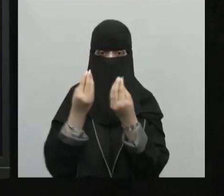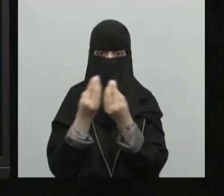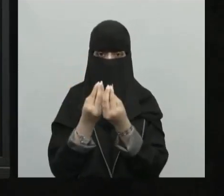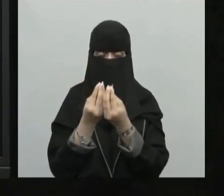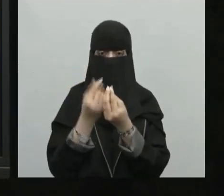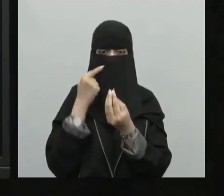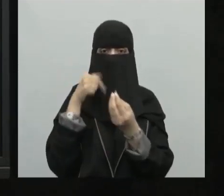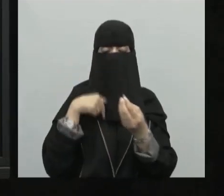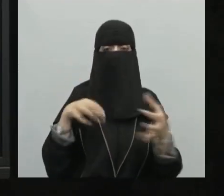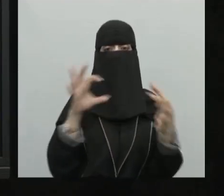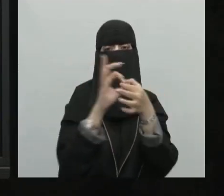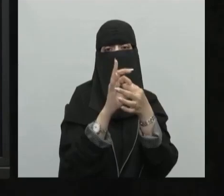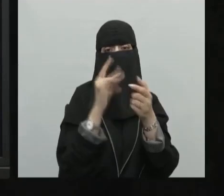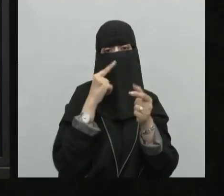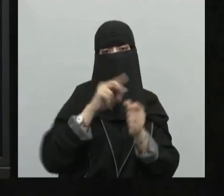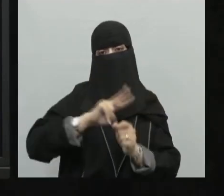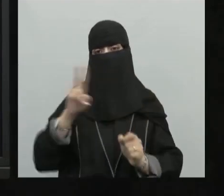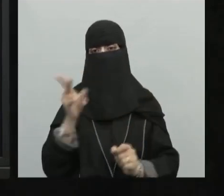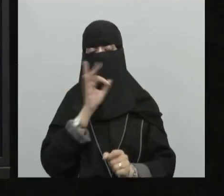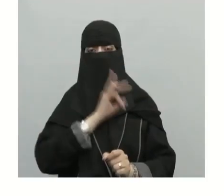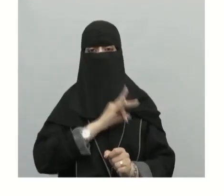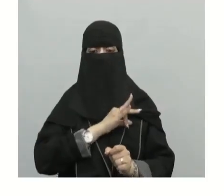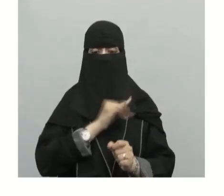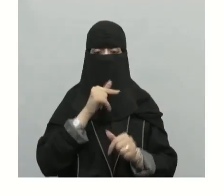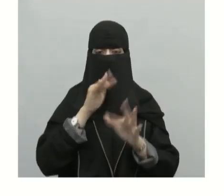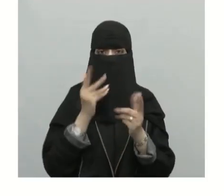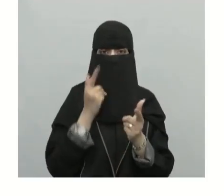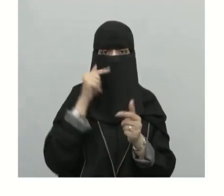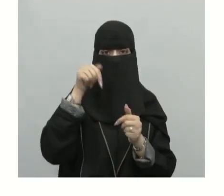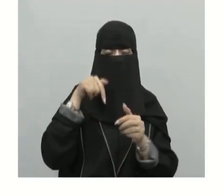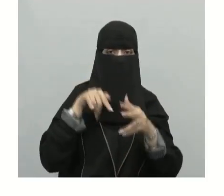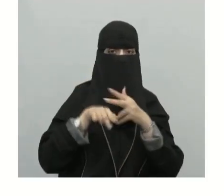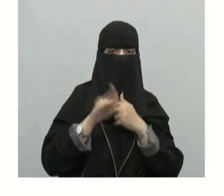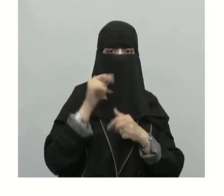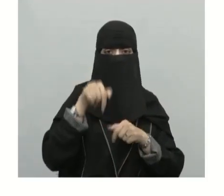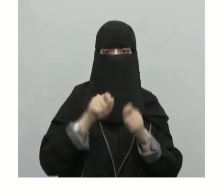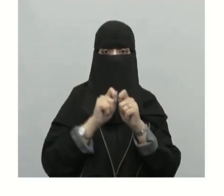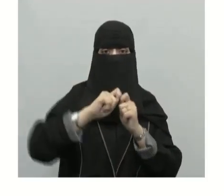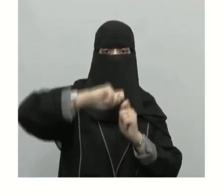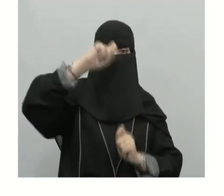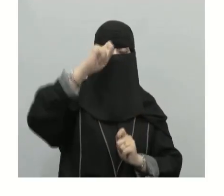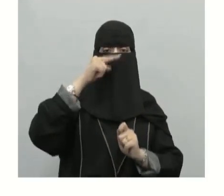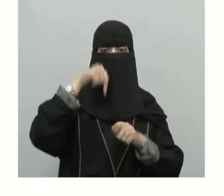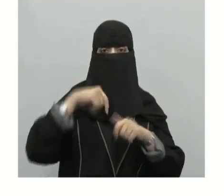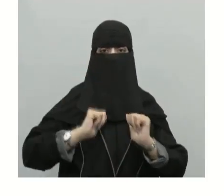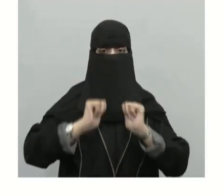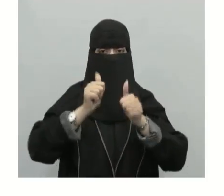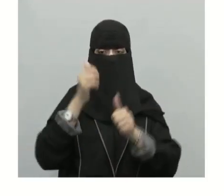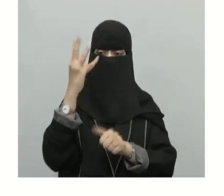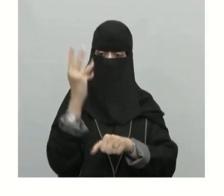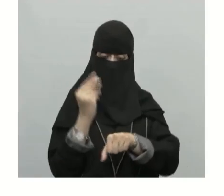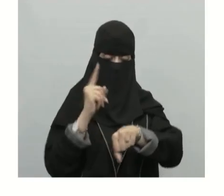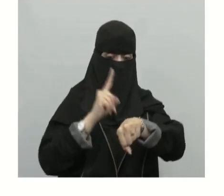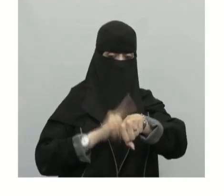في الفائدة أحسنتم هي أنها أو من خلال خطوط الطول نستطيع أن نحسب